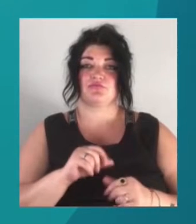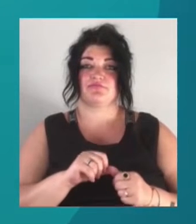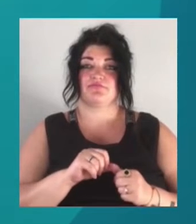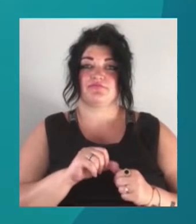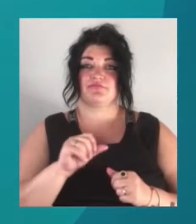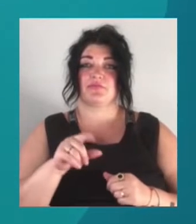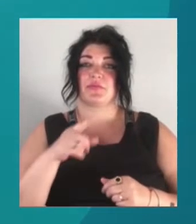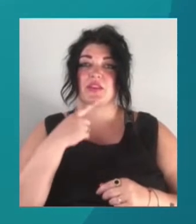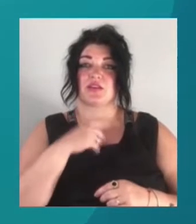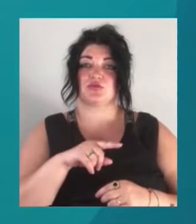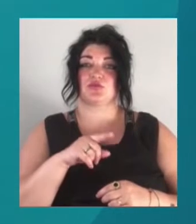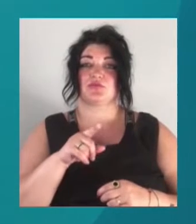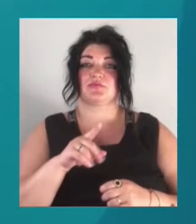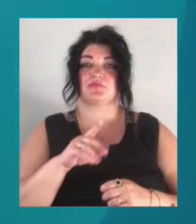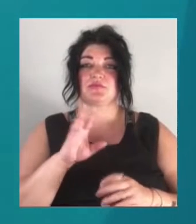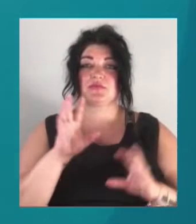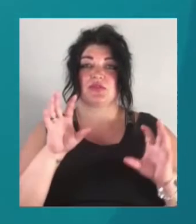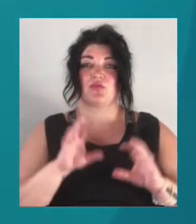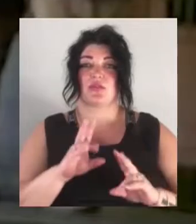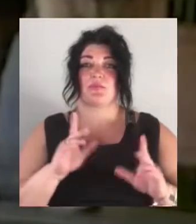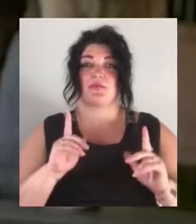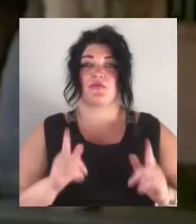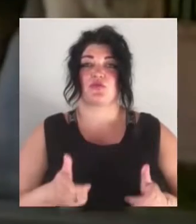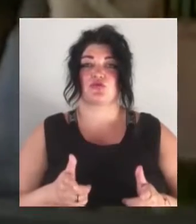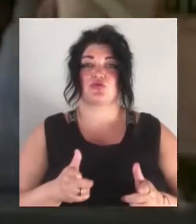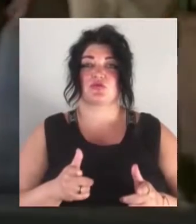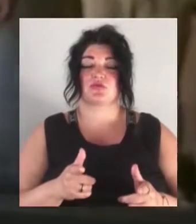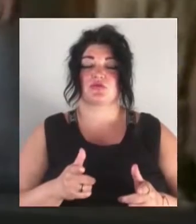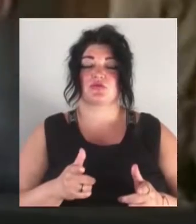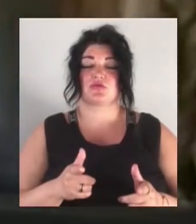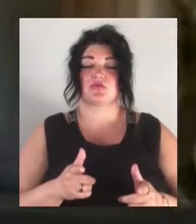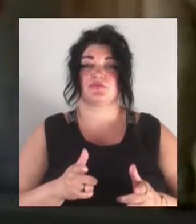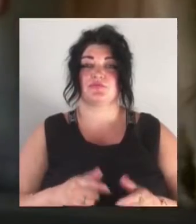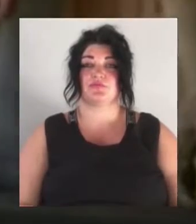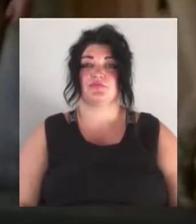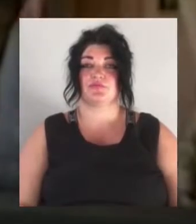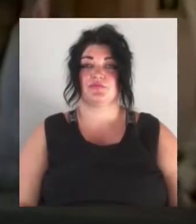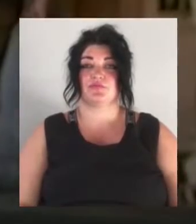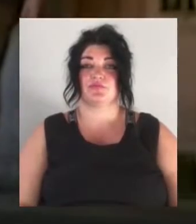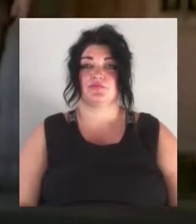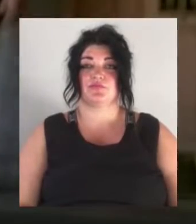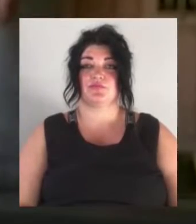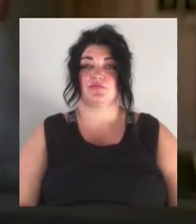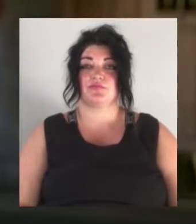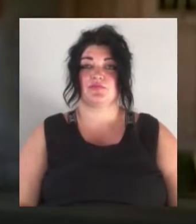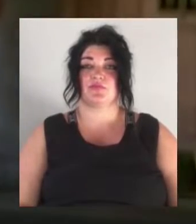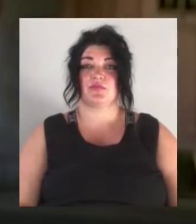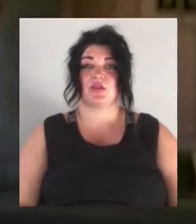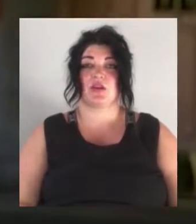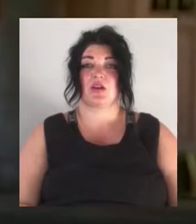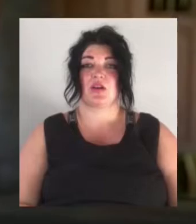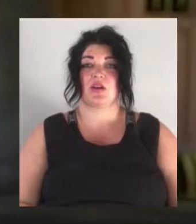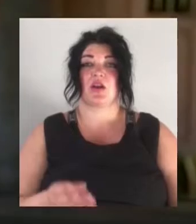Стерненка підозрюють і в незаконному поводженні зі зброєю. Нарші групи прокурорів Радіонов відмовлявся погоджувати